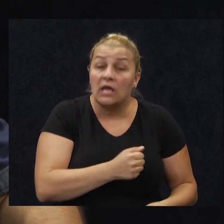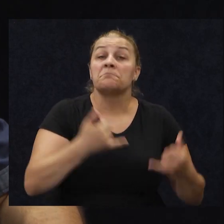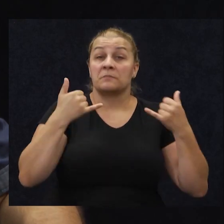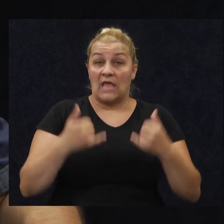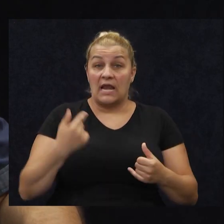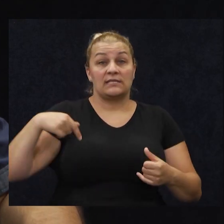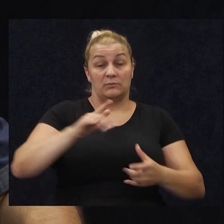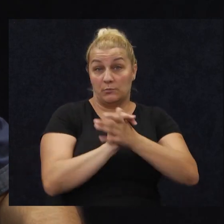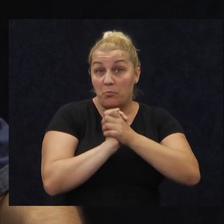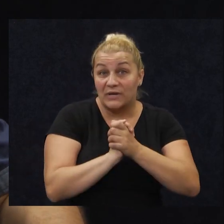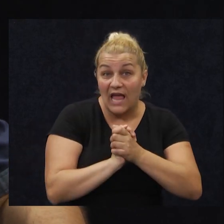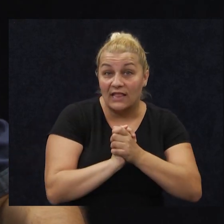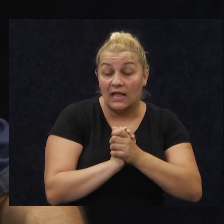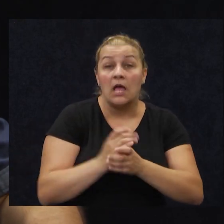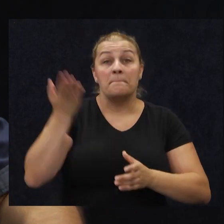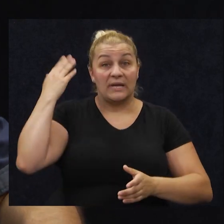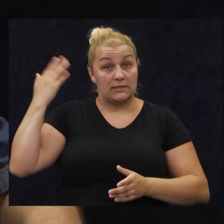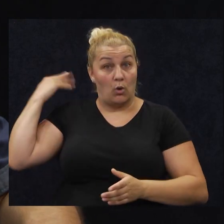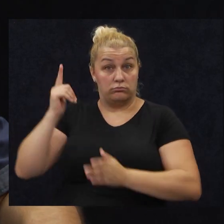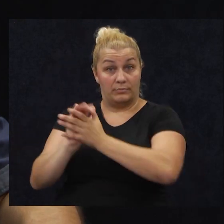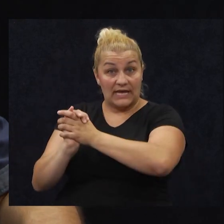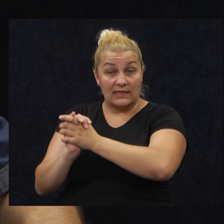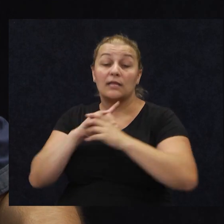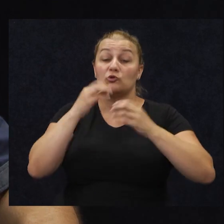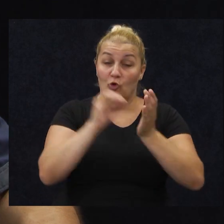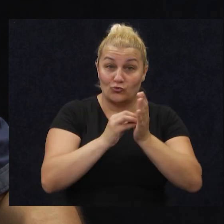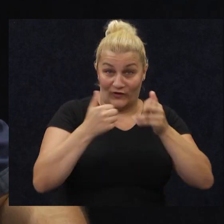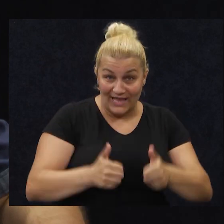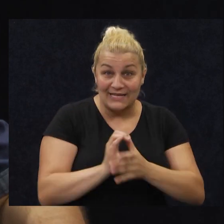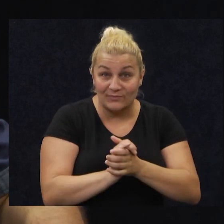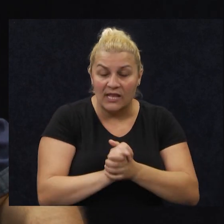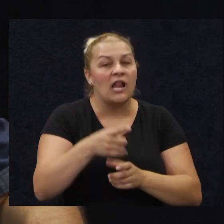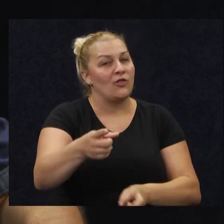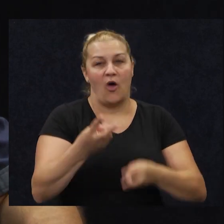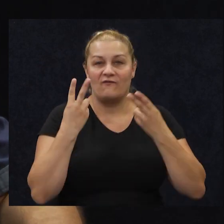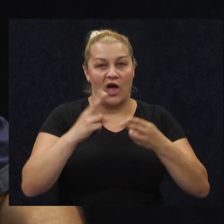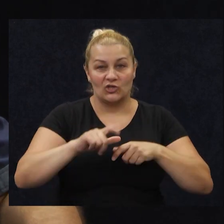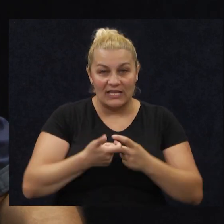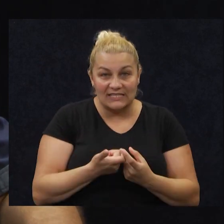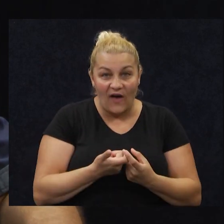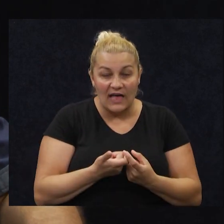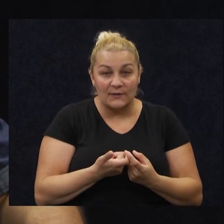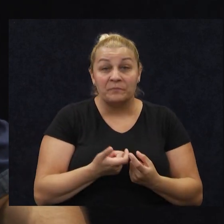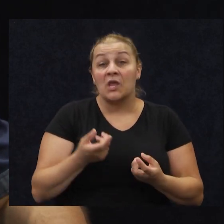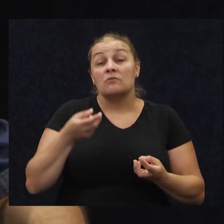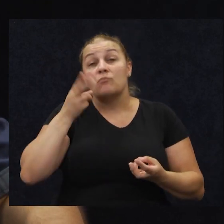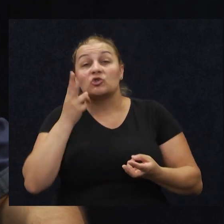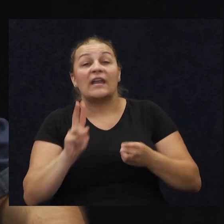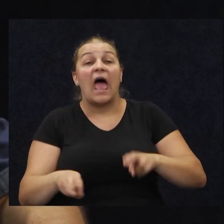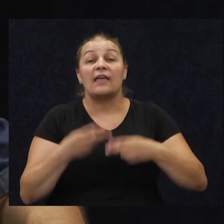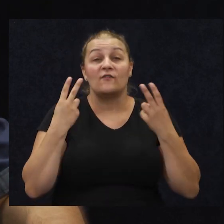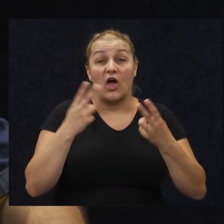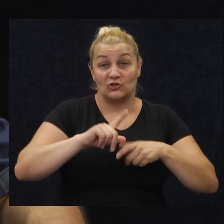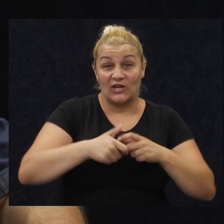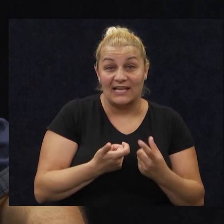danas smo prijatelji, bili smo prijatelji tada, prijatelji smo i danas, i mislim da je to ključna stvar, možda najbitnija stvar,